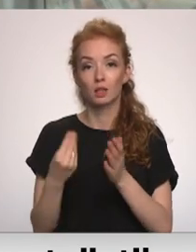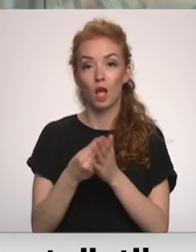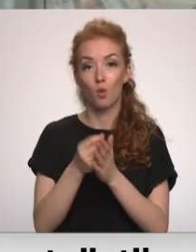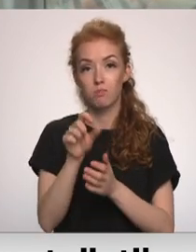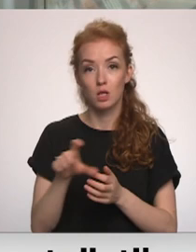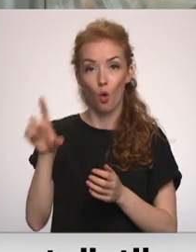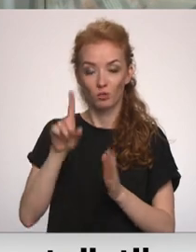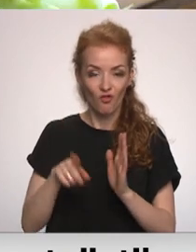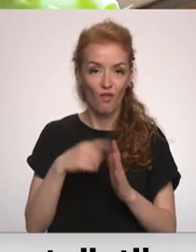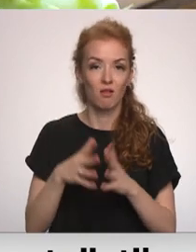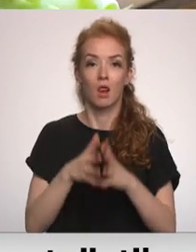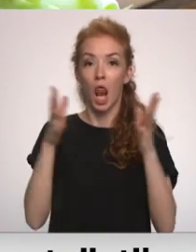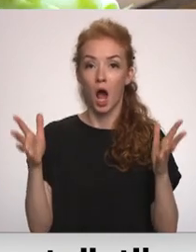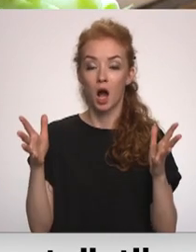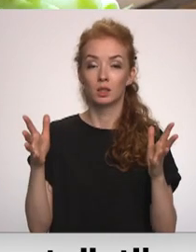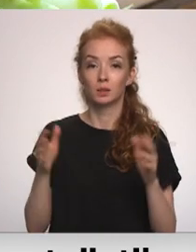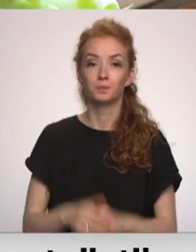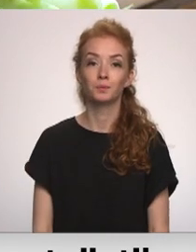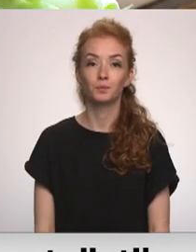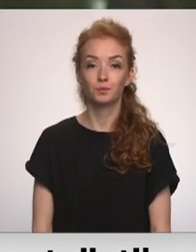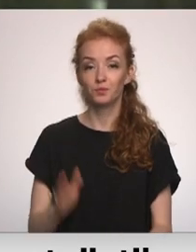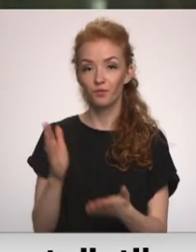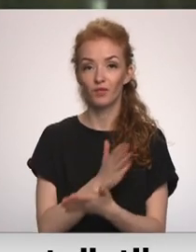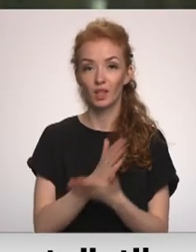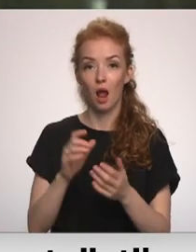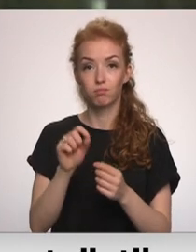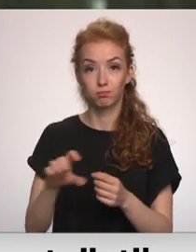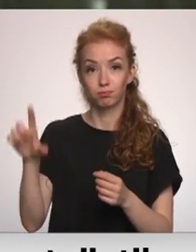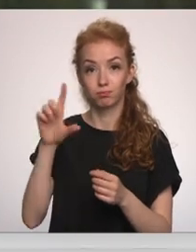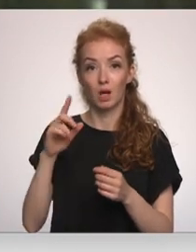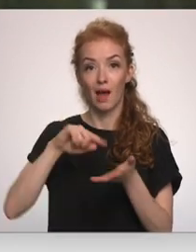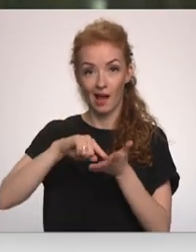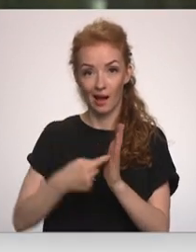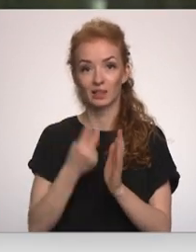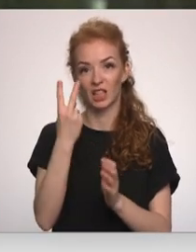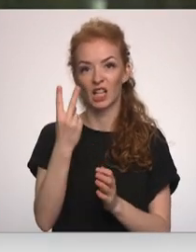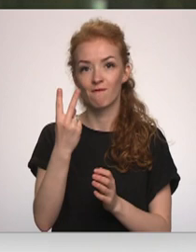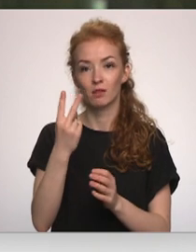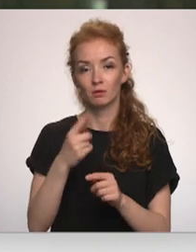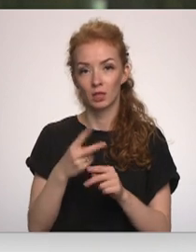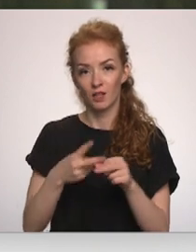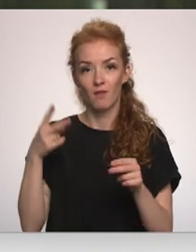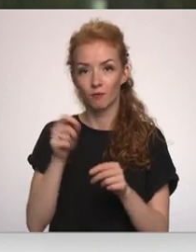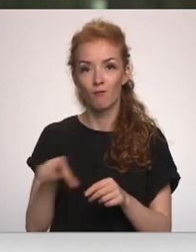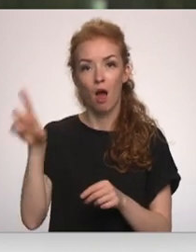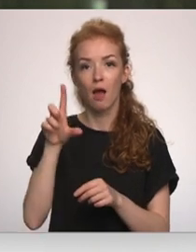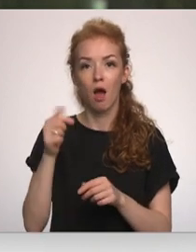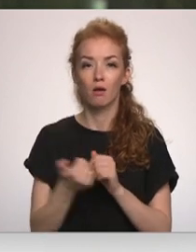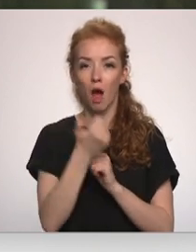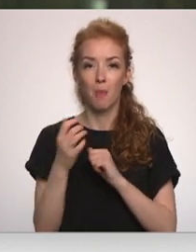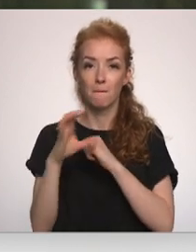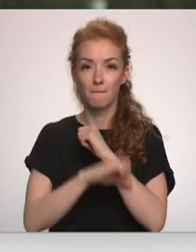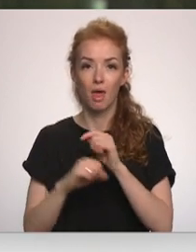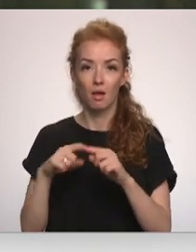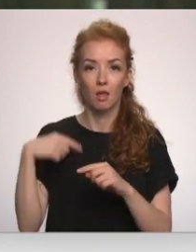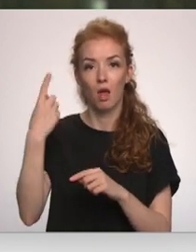var būt vēl krāsāks, prognozē pētniece. Vidējas kāpums būs reizes divi, divas reizes gada beigas, kaut kur gada